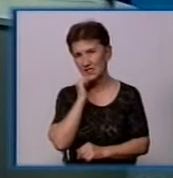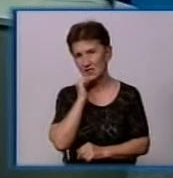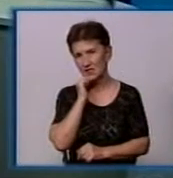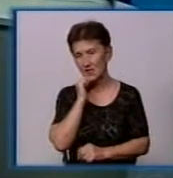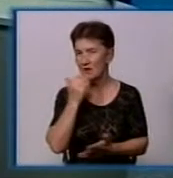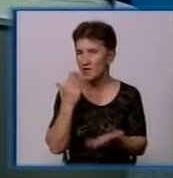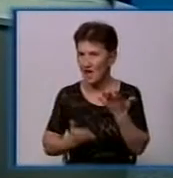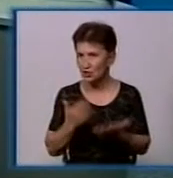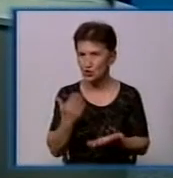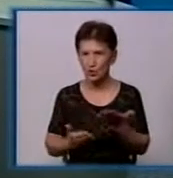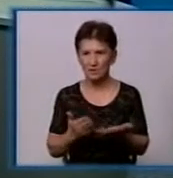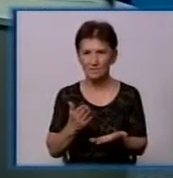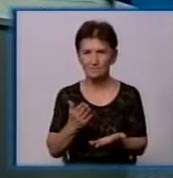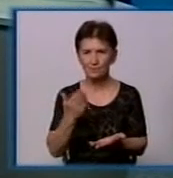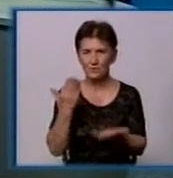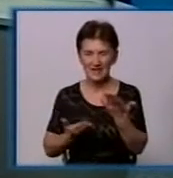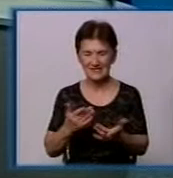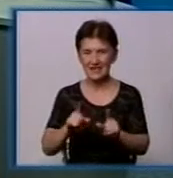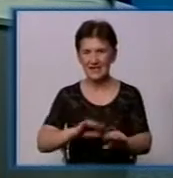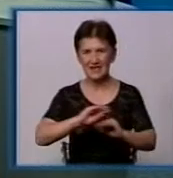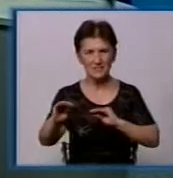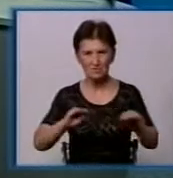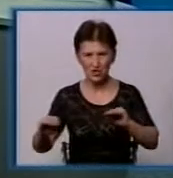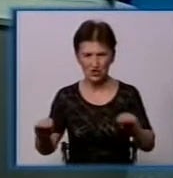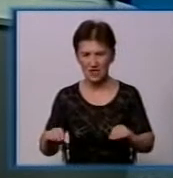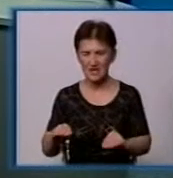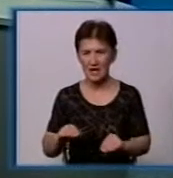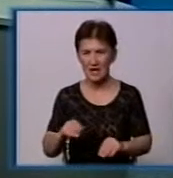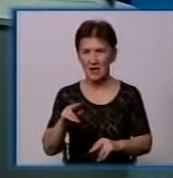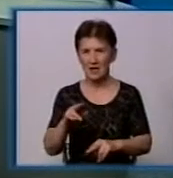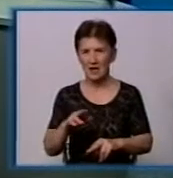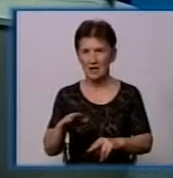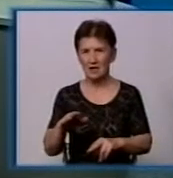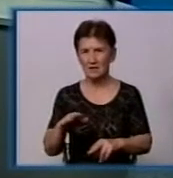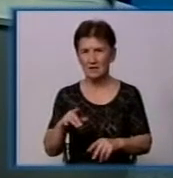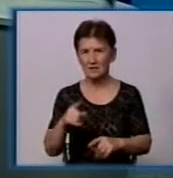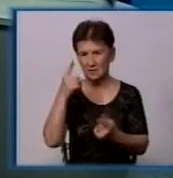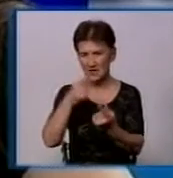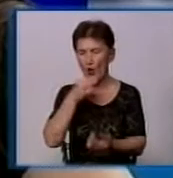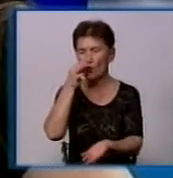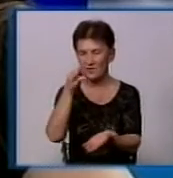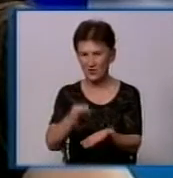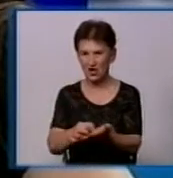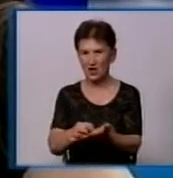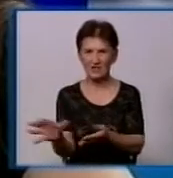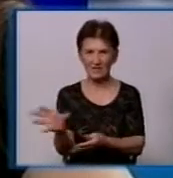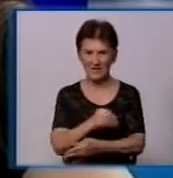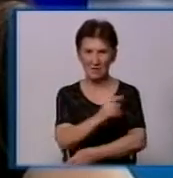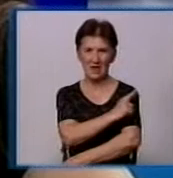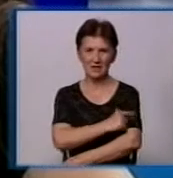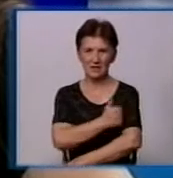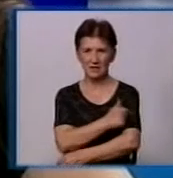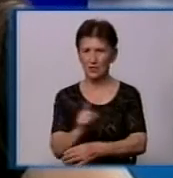якщо розміщення контейнерної площадки на даний момент відповідає всім технічнім нормам, і